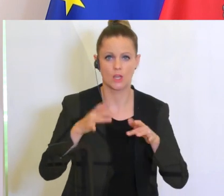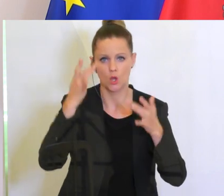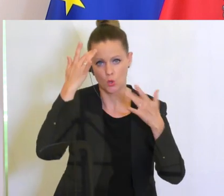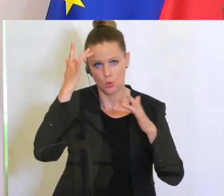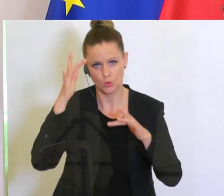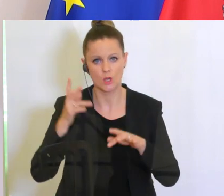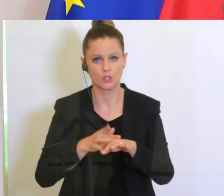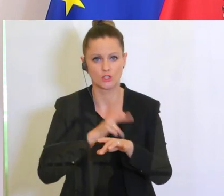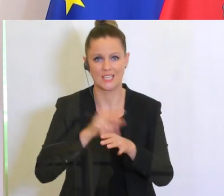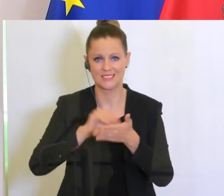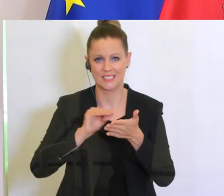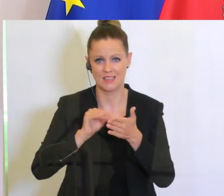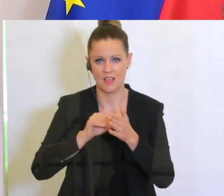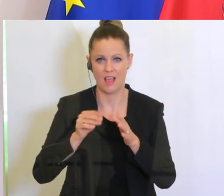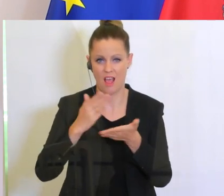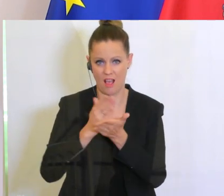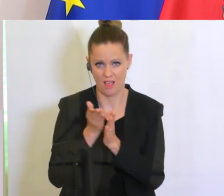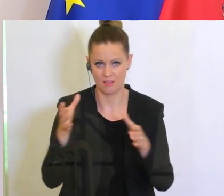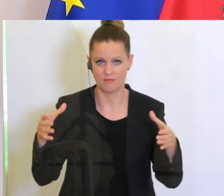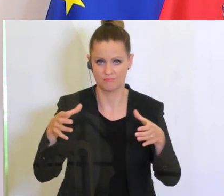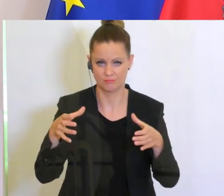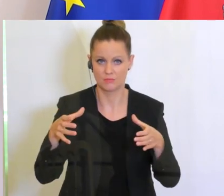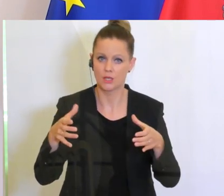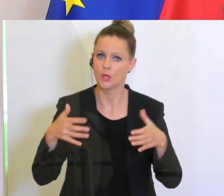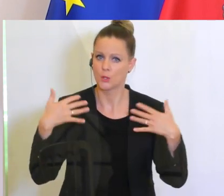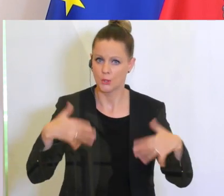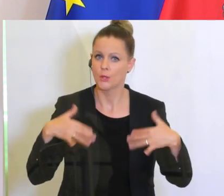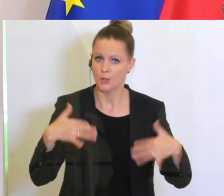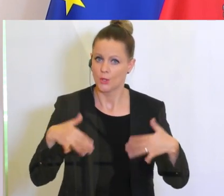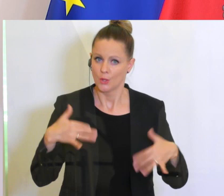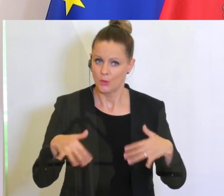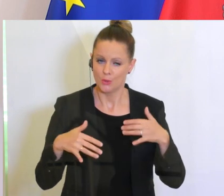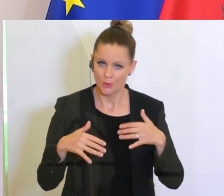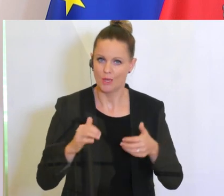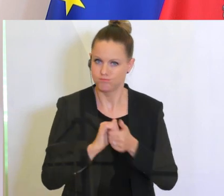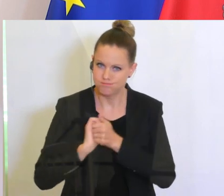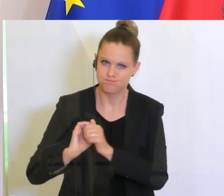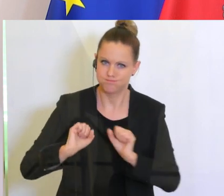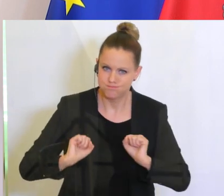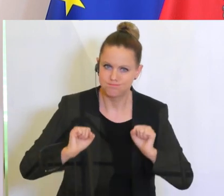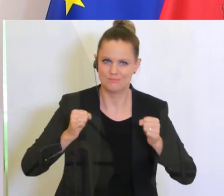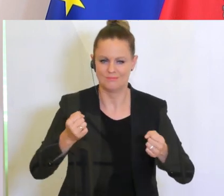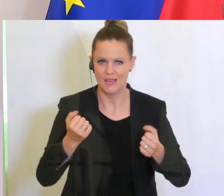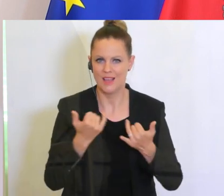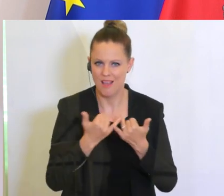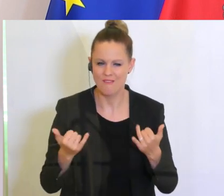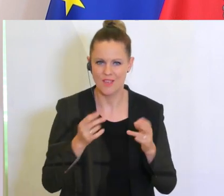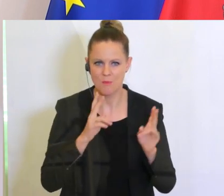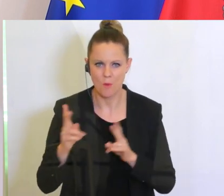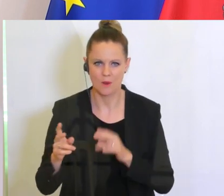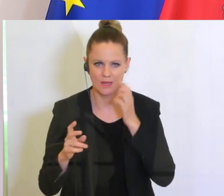Kulturstaatssekretariat. Das war eine ziemlich große gemeinsame Anstrengung, einmal festzustellen, wie kann man den